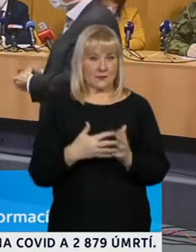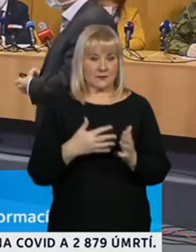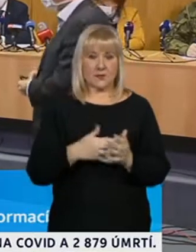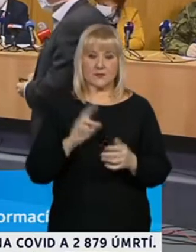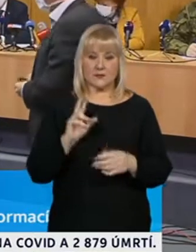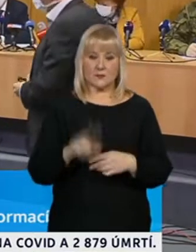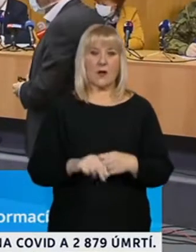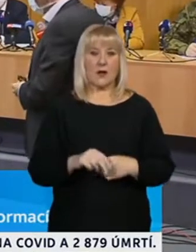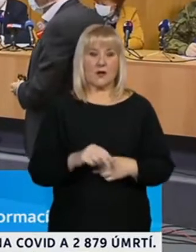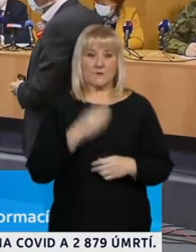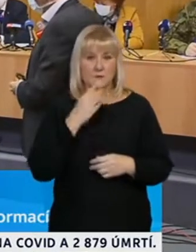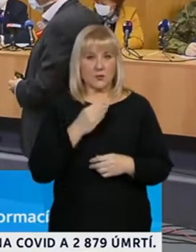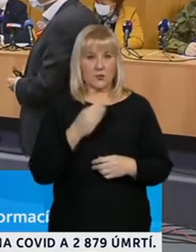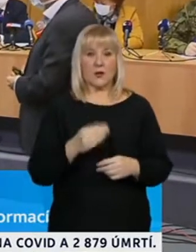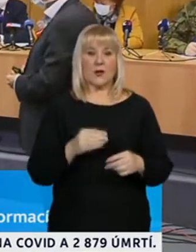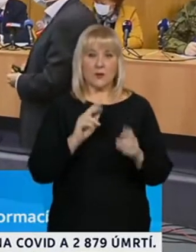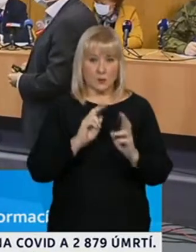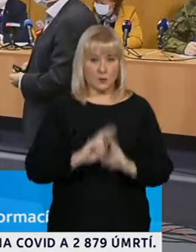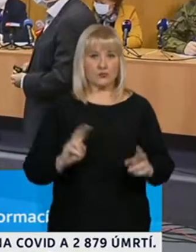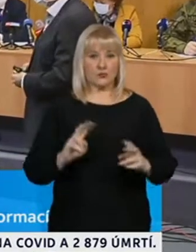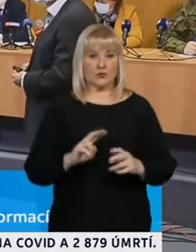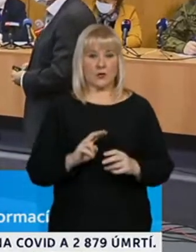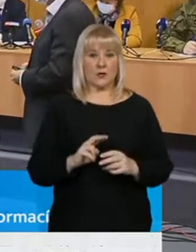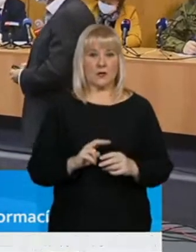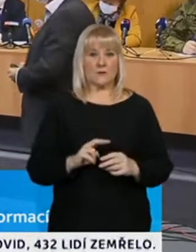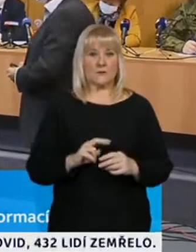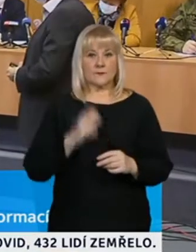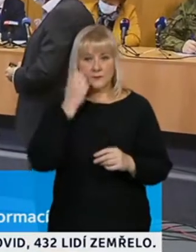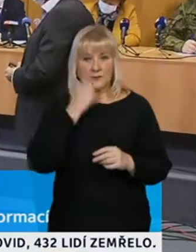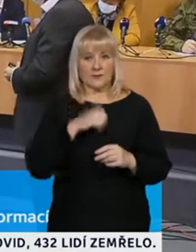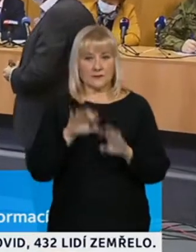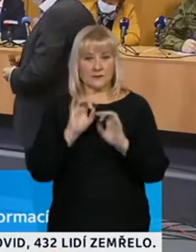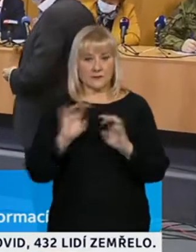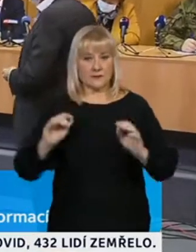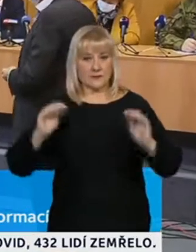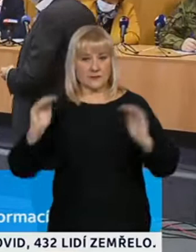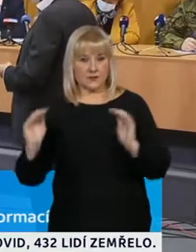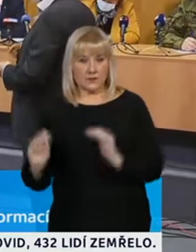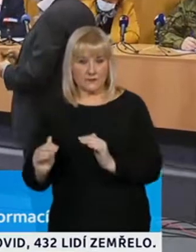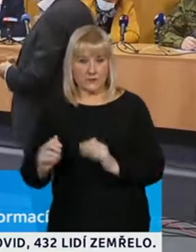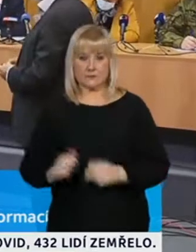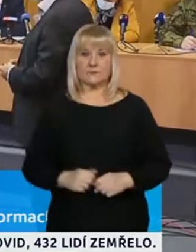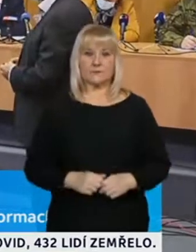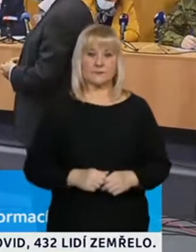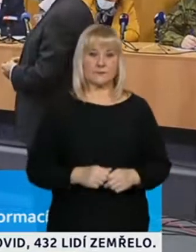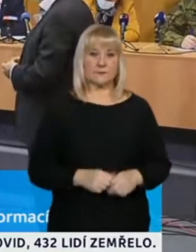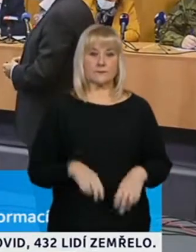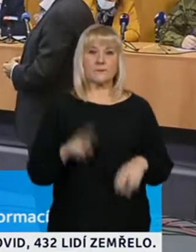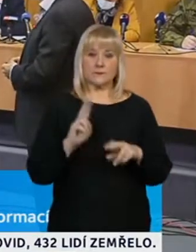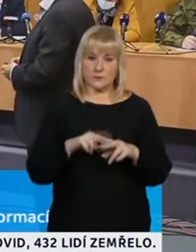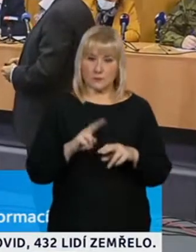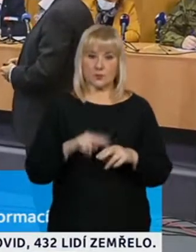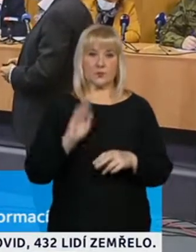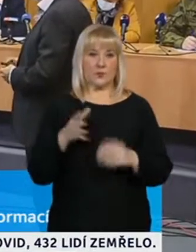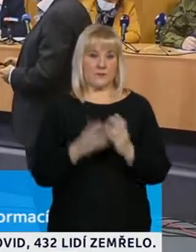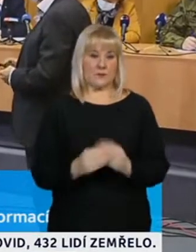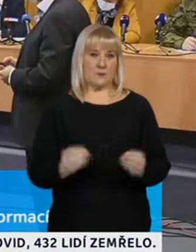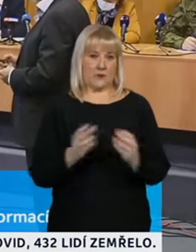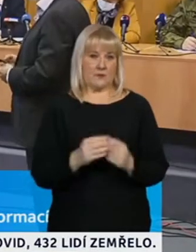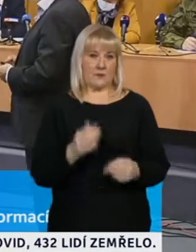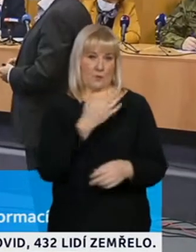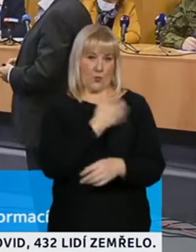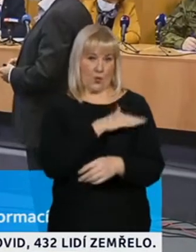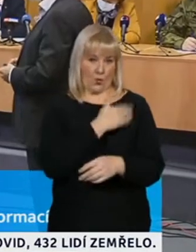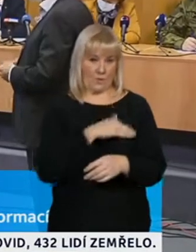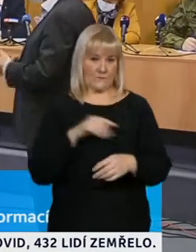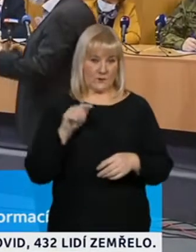potenciál snižovat tu populační zátěž. A bude o tom mluvit pan Poukovník Šnajdárek za chvíli. A je dobře, že to začalo.